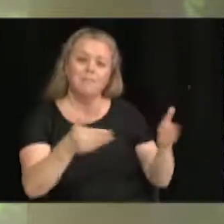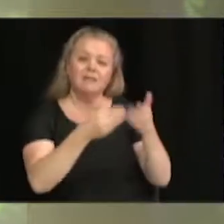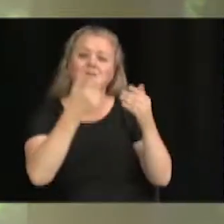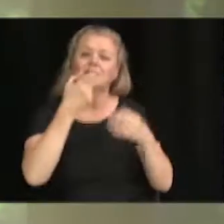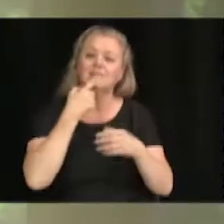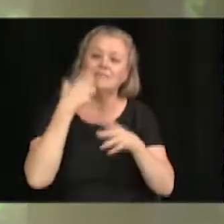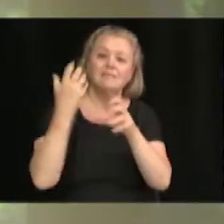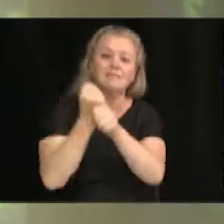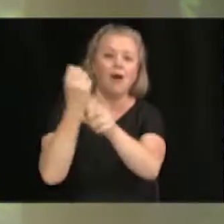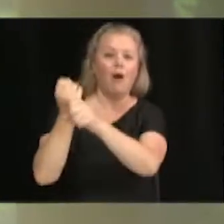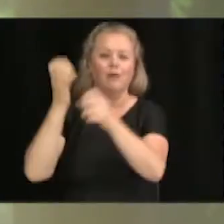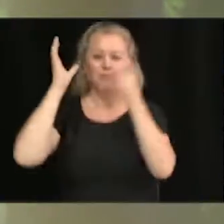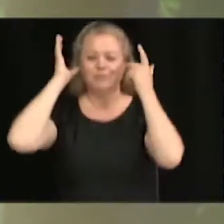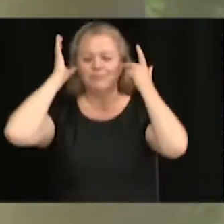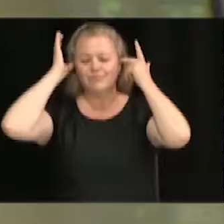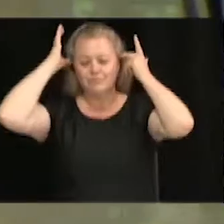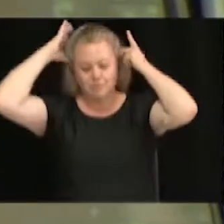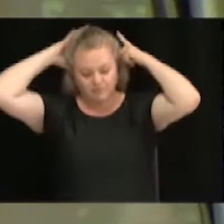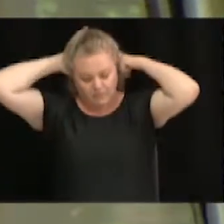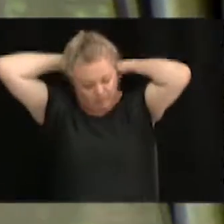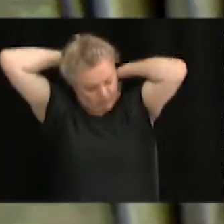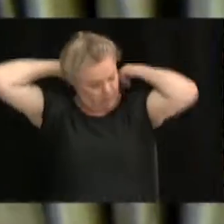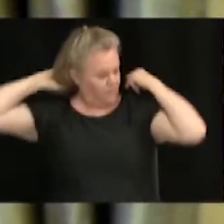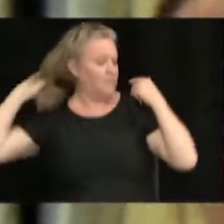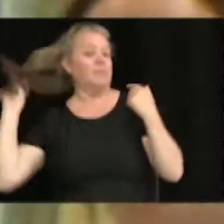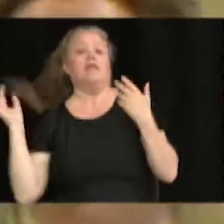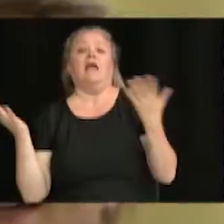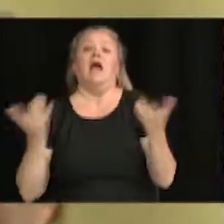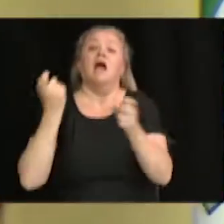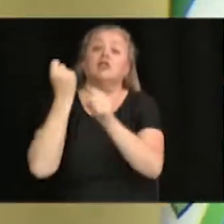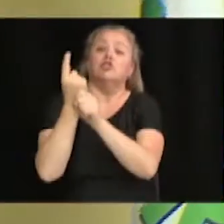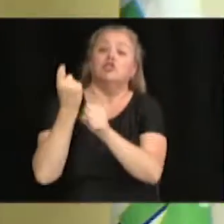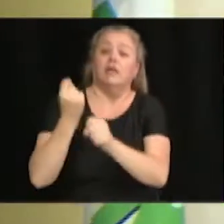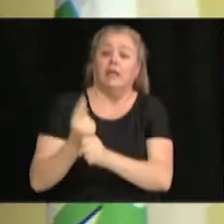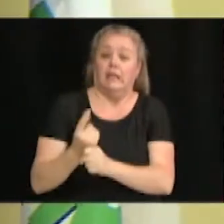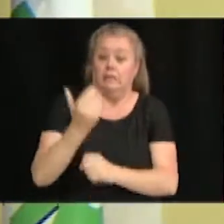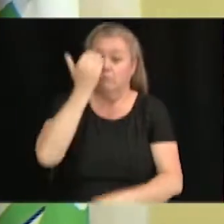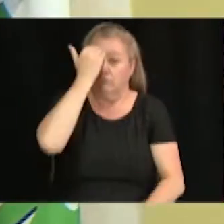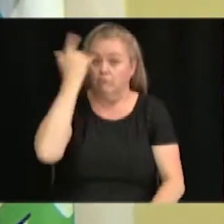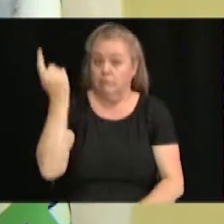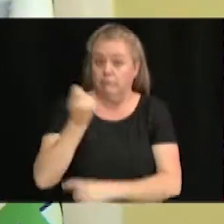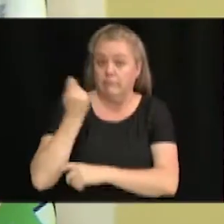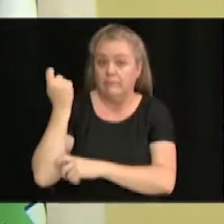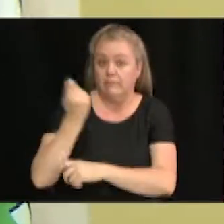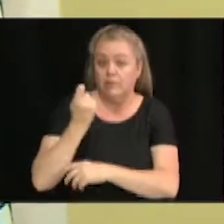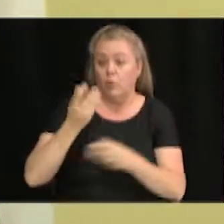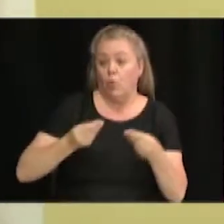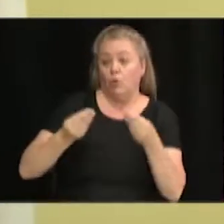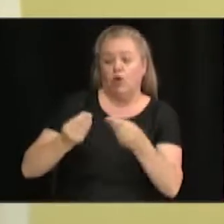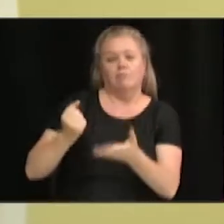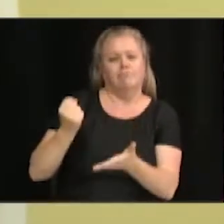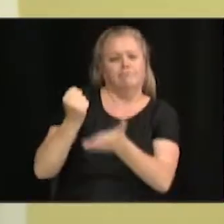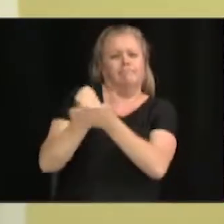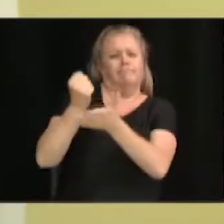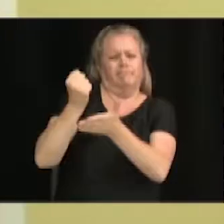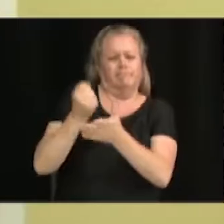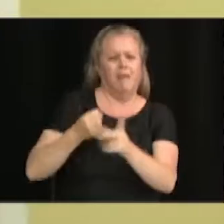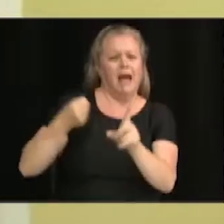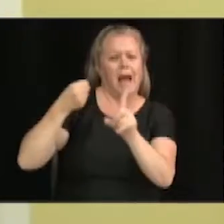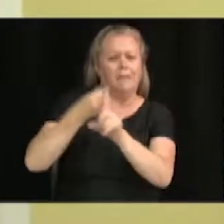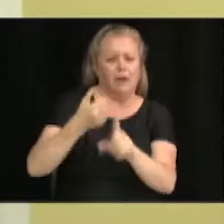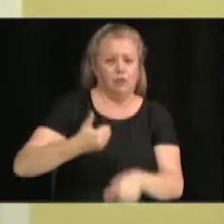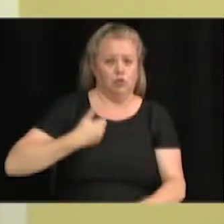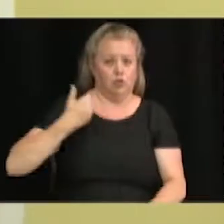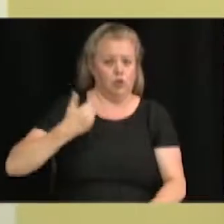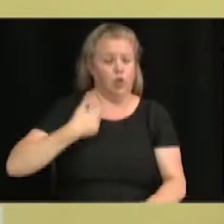démarche. Oui, en fait, à chaque année, Espace Jeunesse, Victor remet le saut Impact Jeune à des entreprises et des organismes qui font des actions